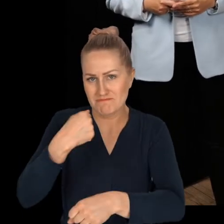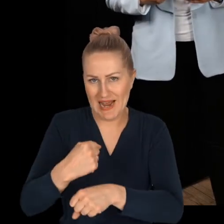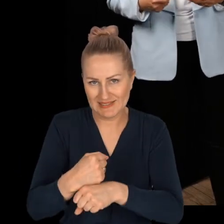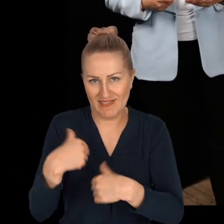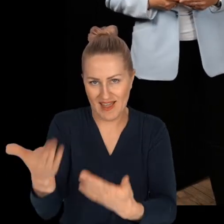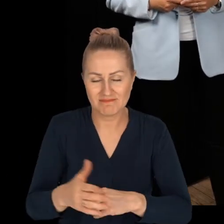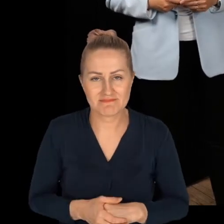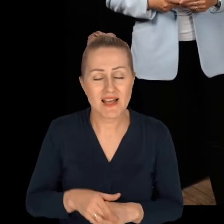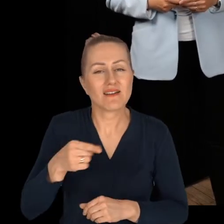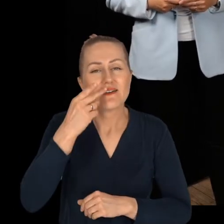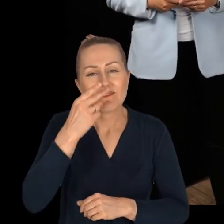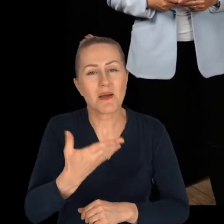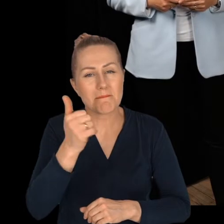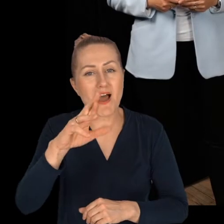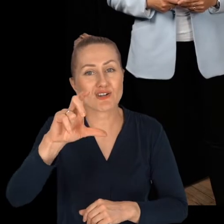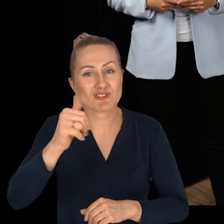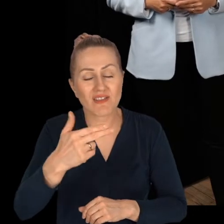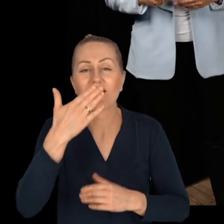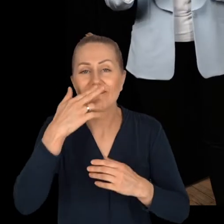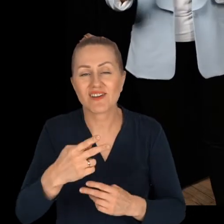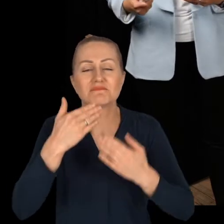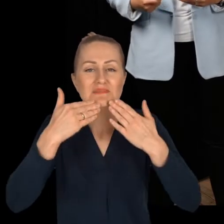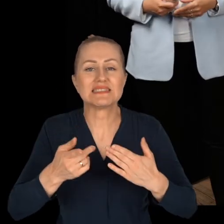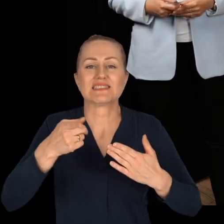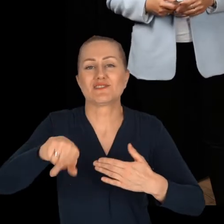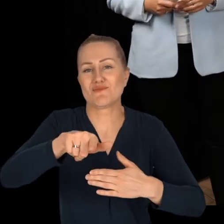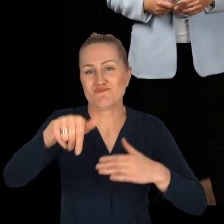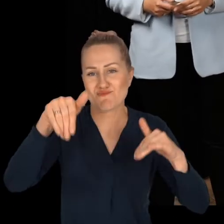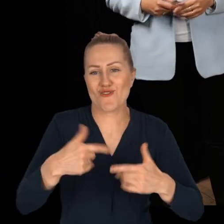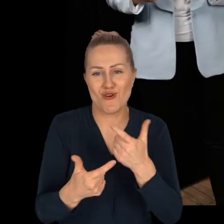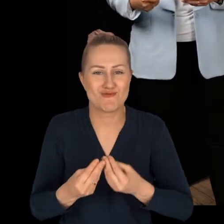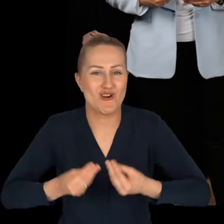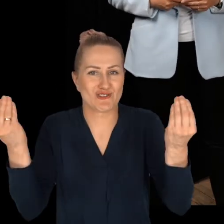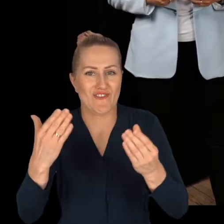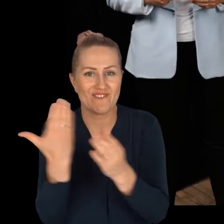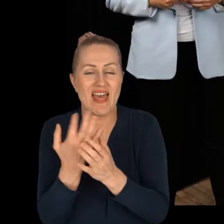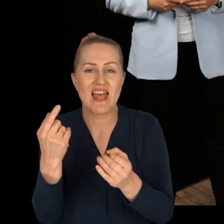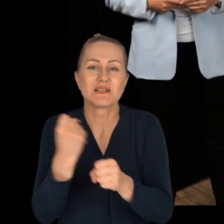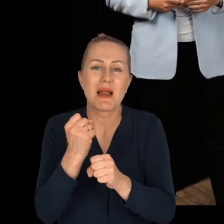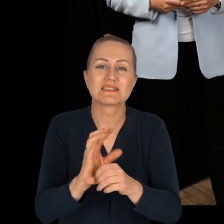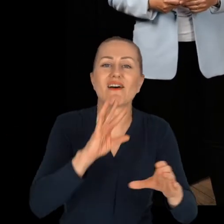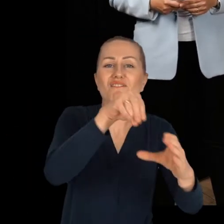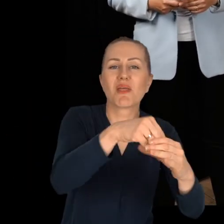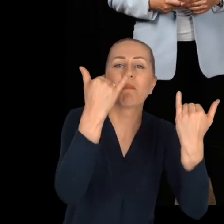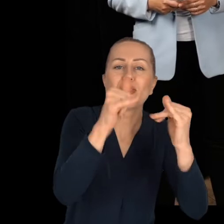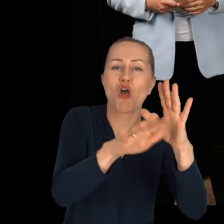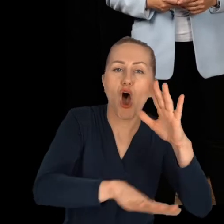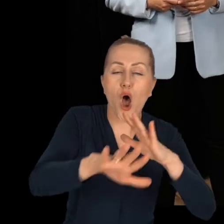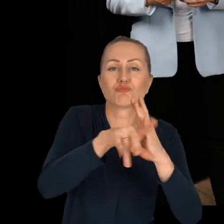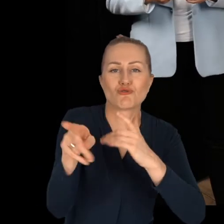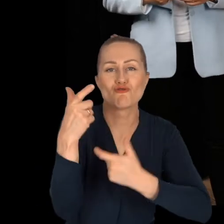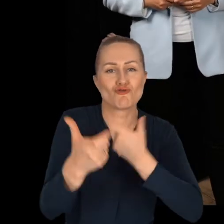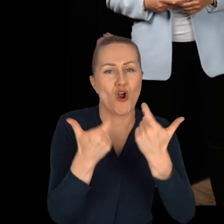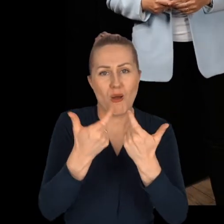mu pracę. Przykład Marcina pokazuje też to, że mógł się rozwijać w naszej organizacji, teraz pracuje jeszcze w innym obszarze, gdzie